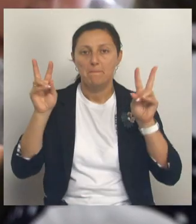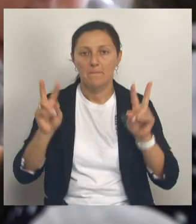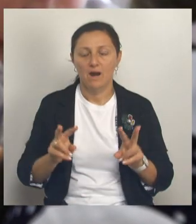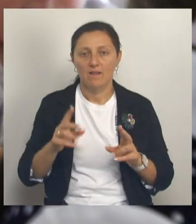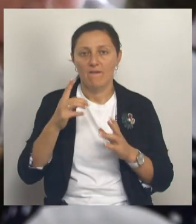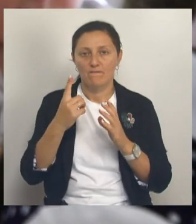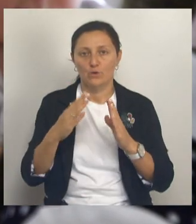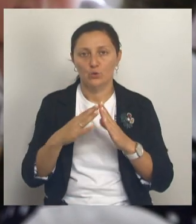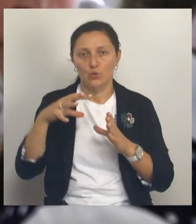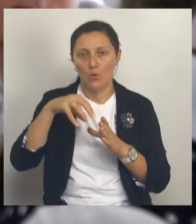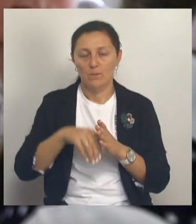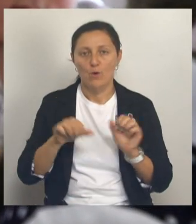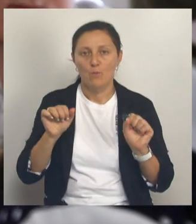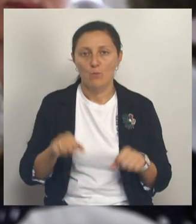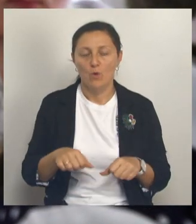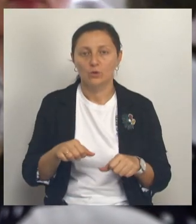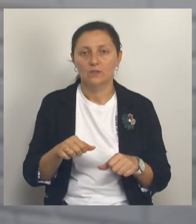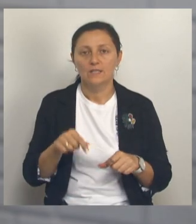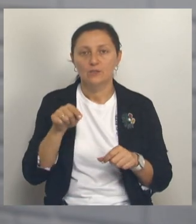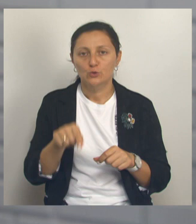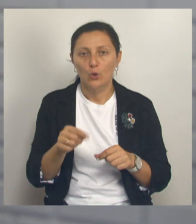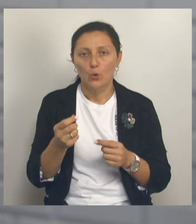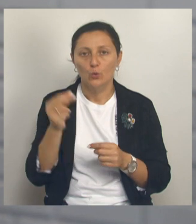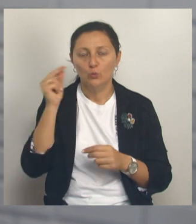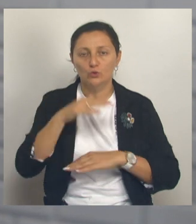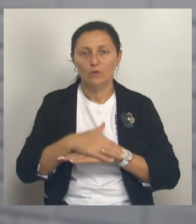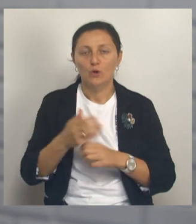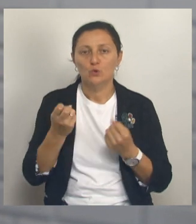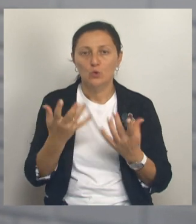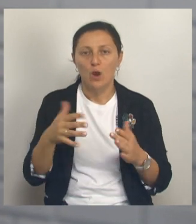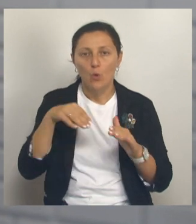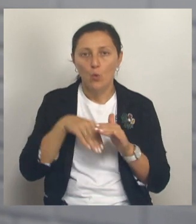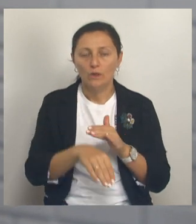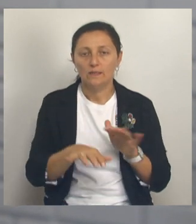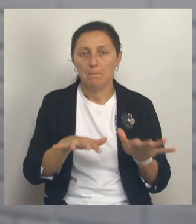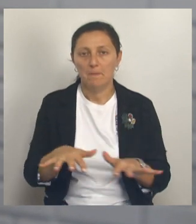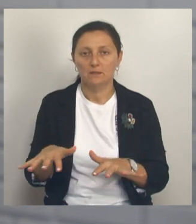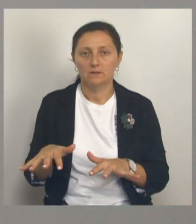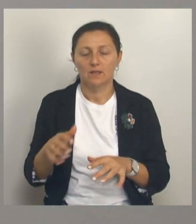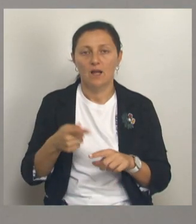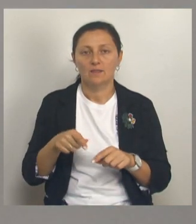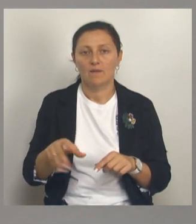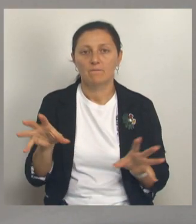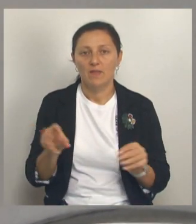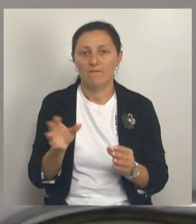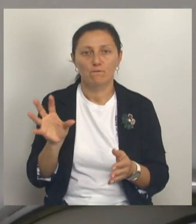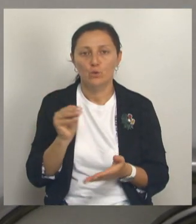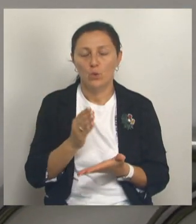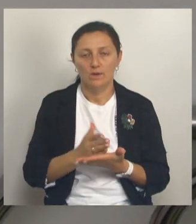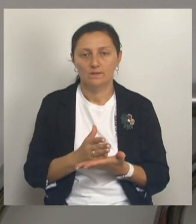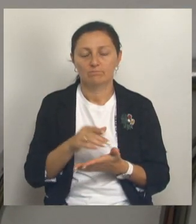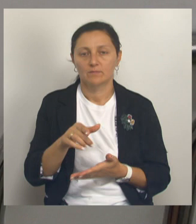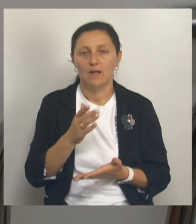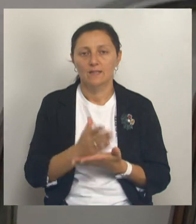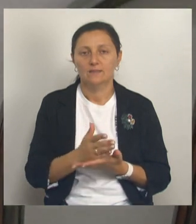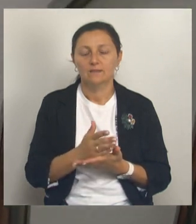здании может находиться столько учеников, сколько вмещает укрытие. В нем все необходимое, в том числе средства связи. Кроме того, в школе предусмотрены